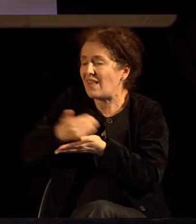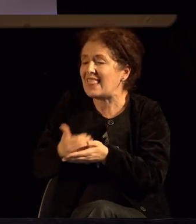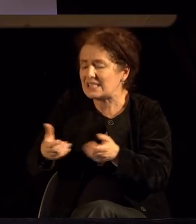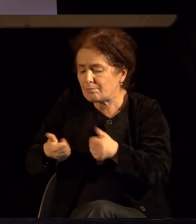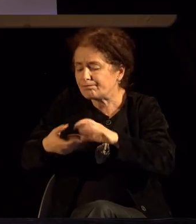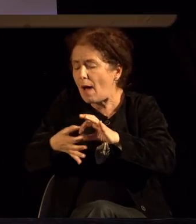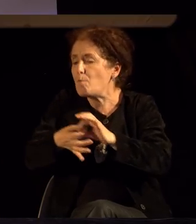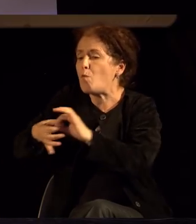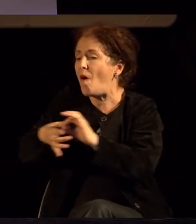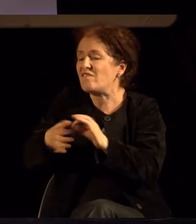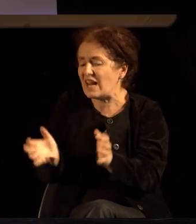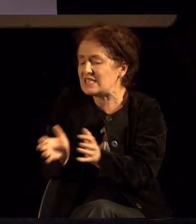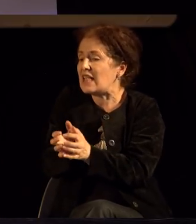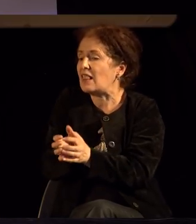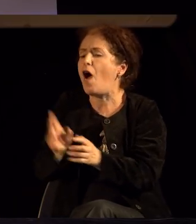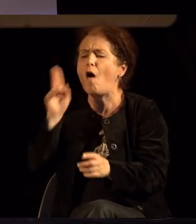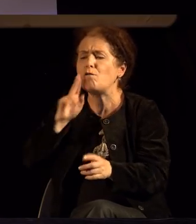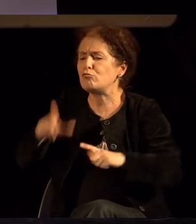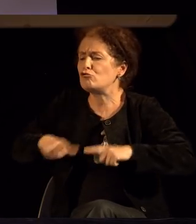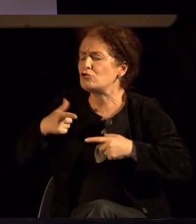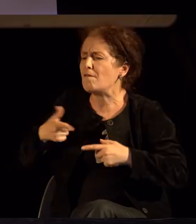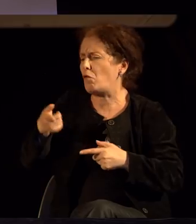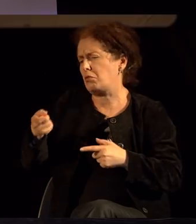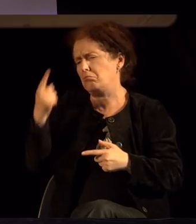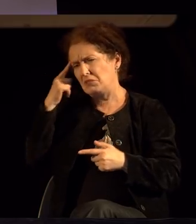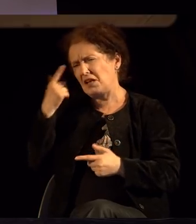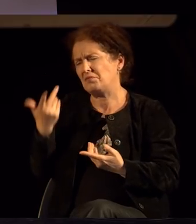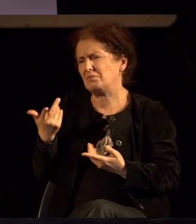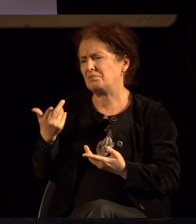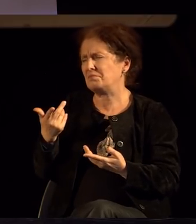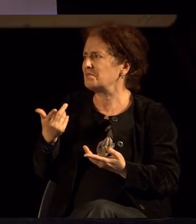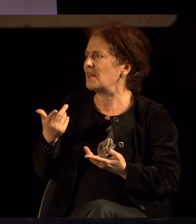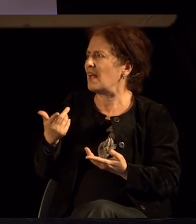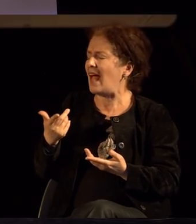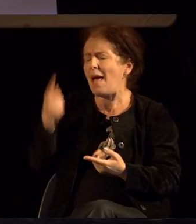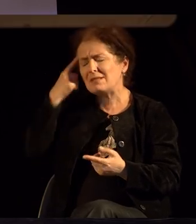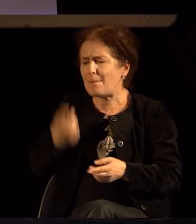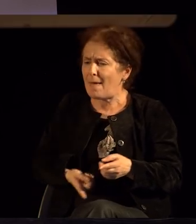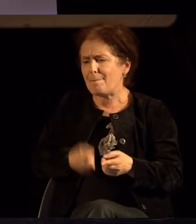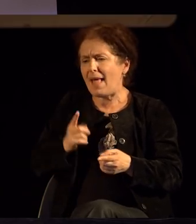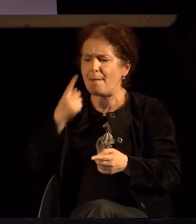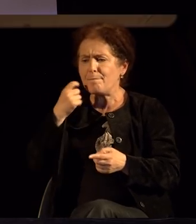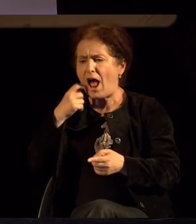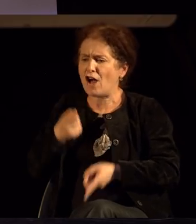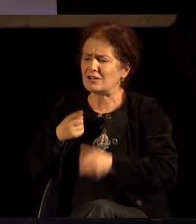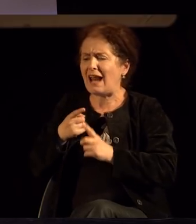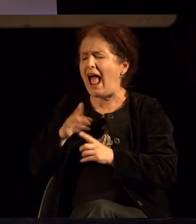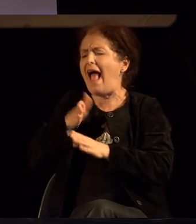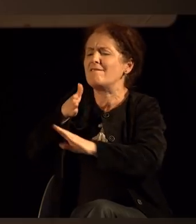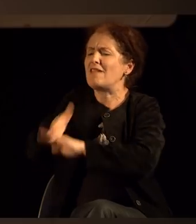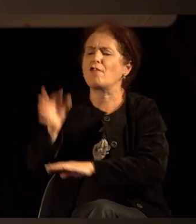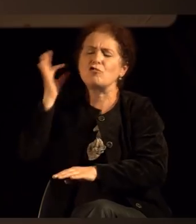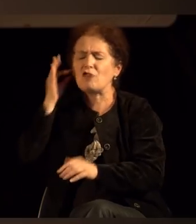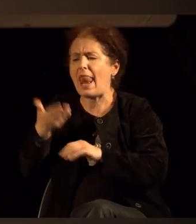споја? Ние во обичниот живот мислиме исключиво пенисот да пенетрира во вагината